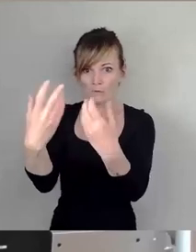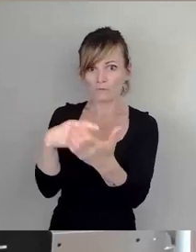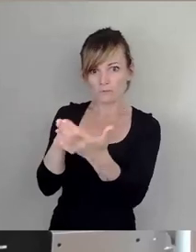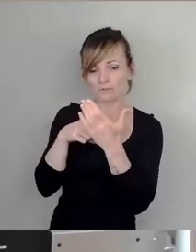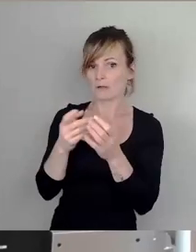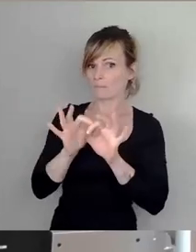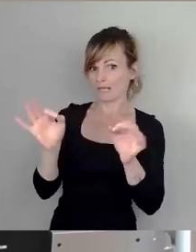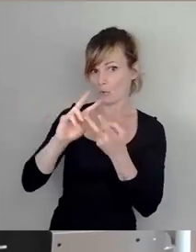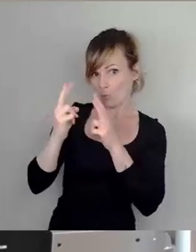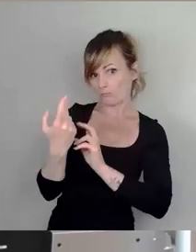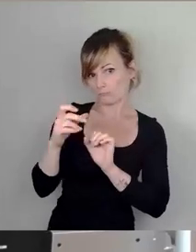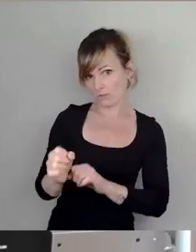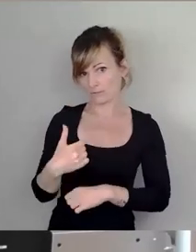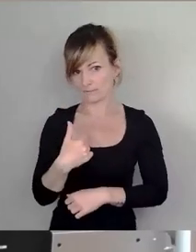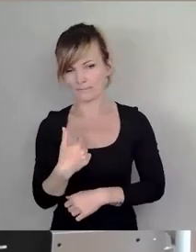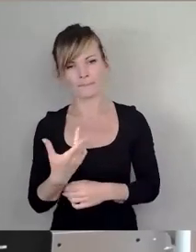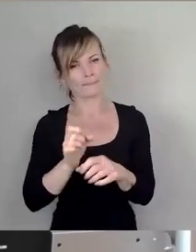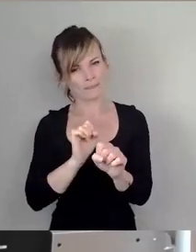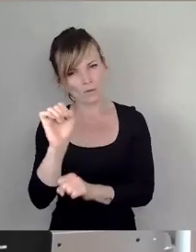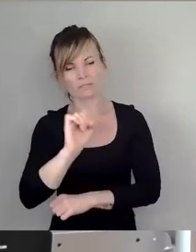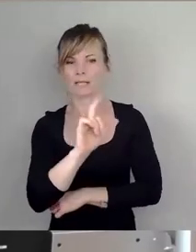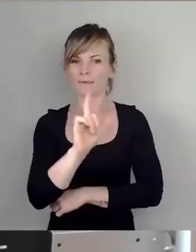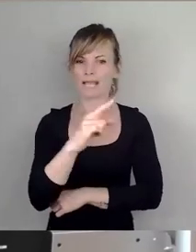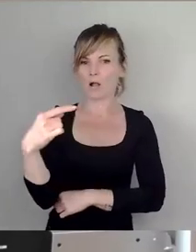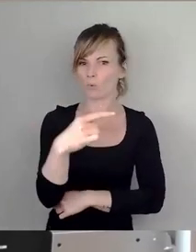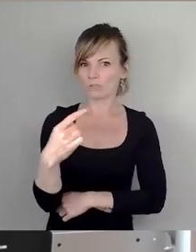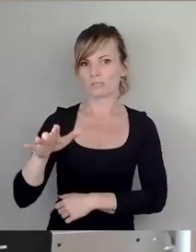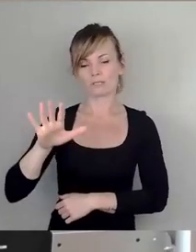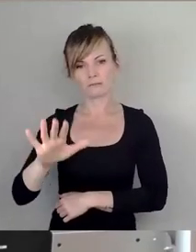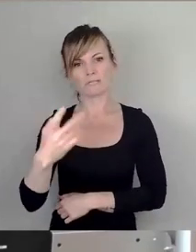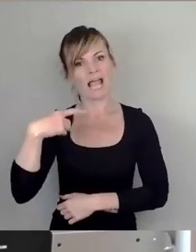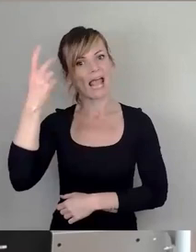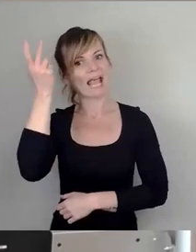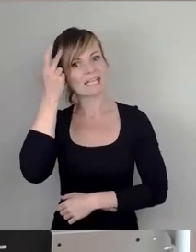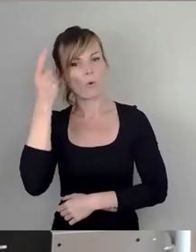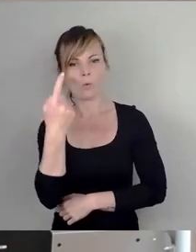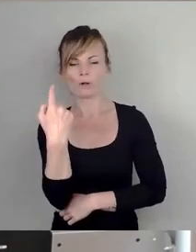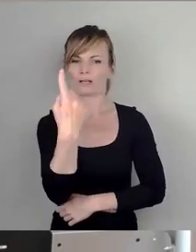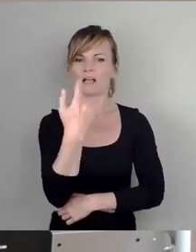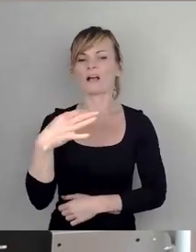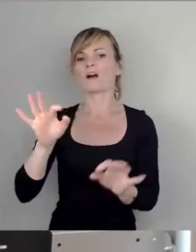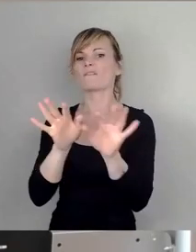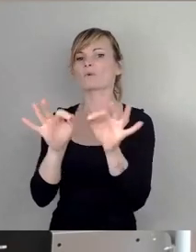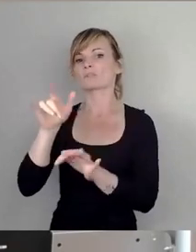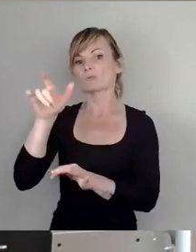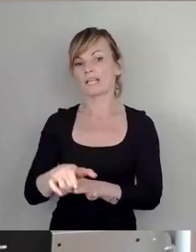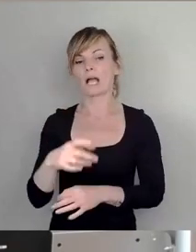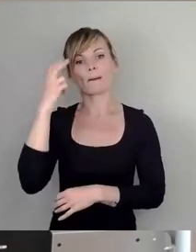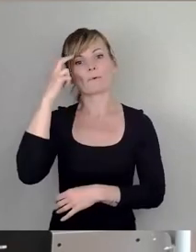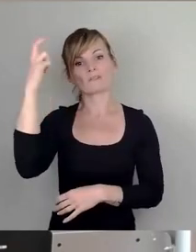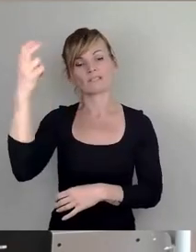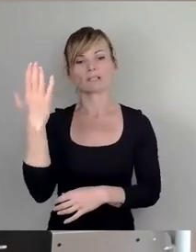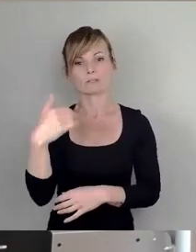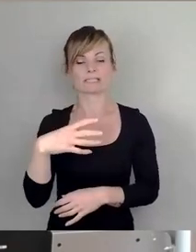Lea Grundig wandelt dennoch im Licht der Erinnerung, weil sie auch Funktionär war. Sie war Professorin an der HfBK Dresden,